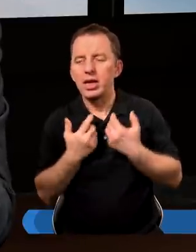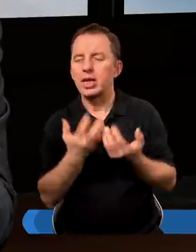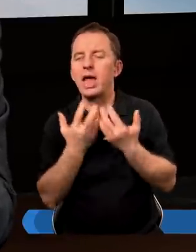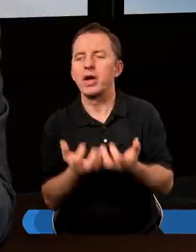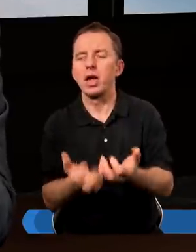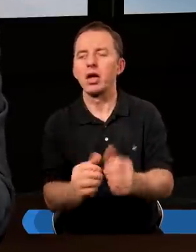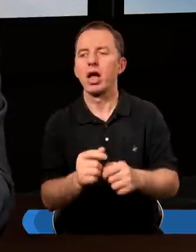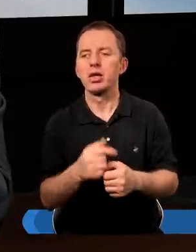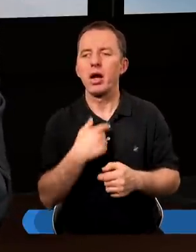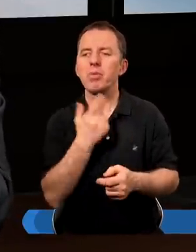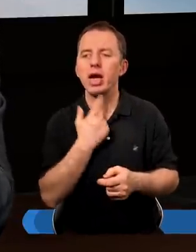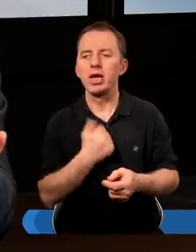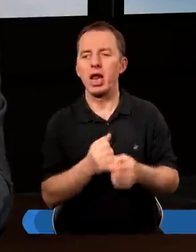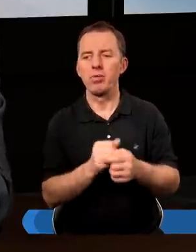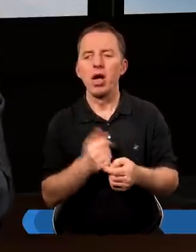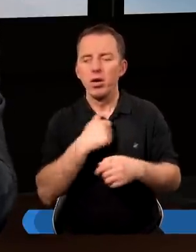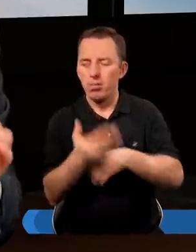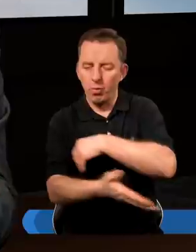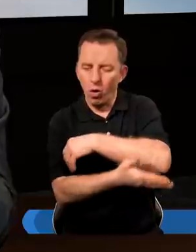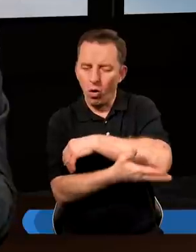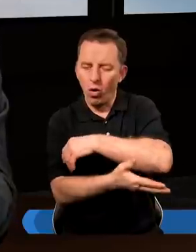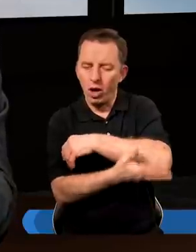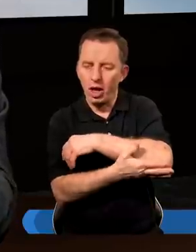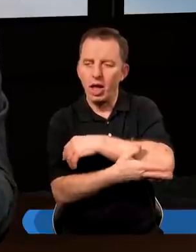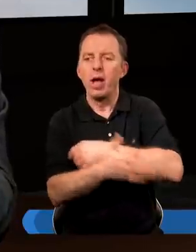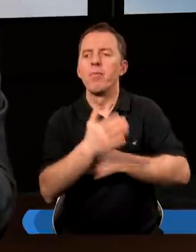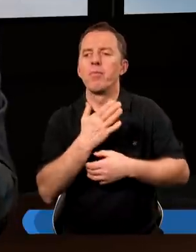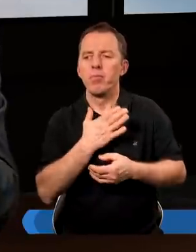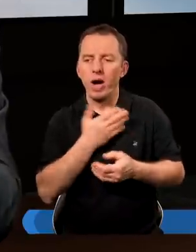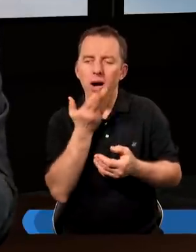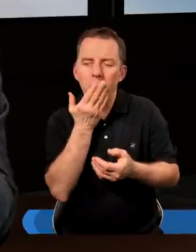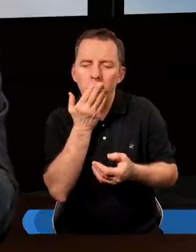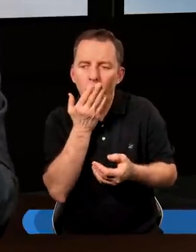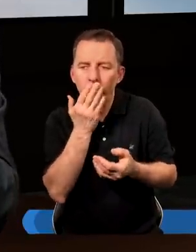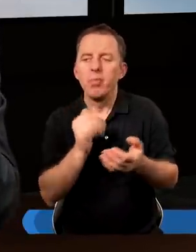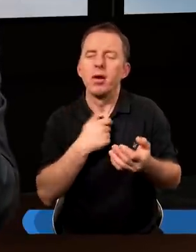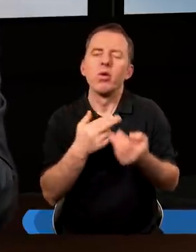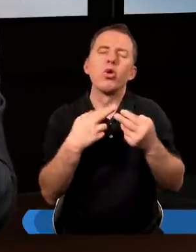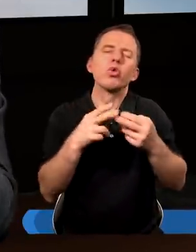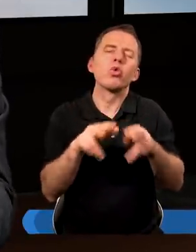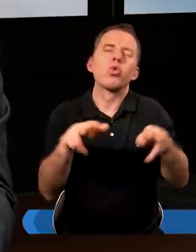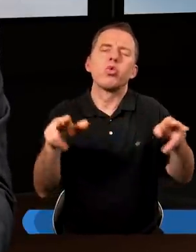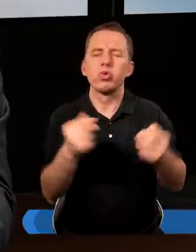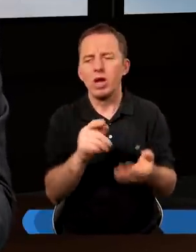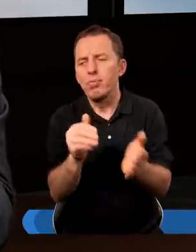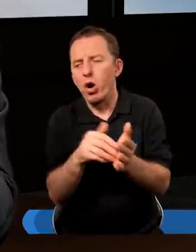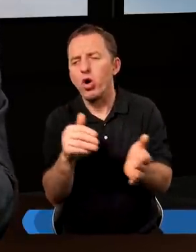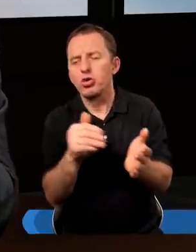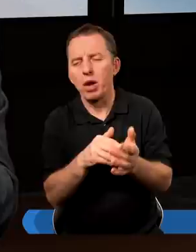zachciankami. I reklama nad tym właśnie polega, że nam wmawia się, że mamy tyle różnych potrzeb,